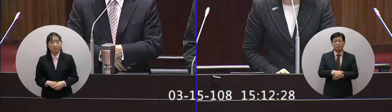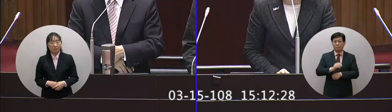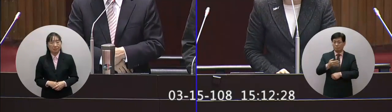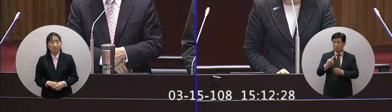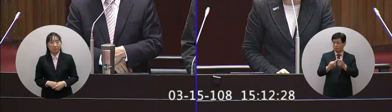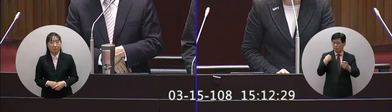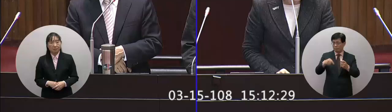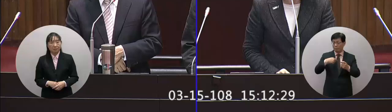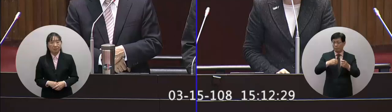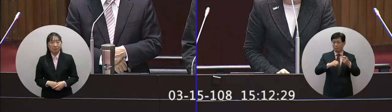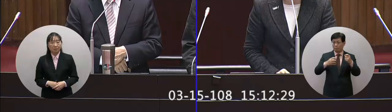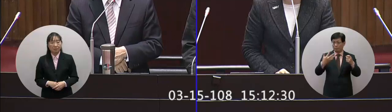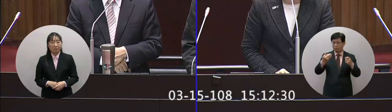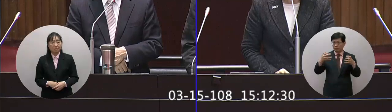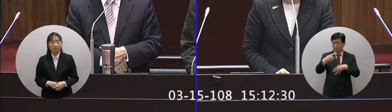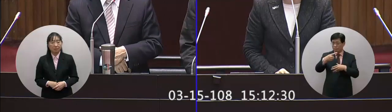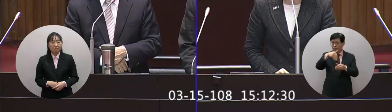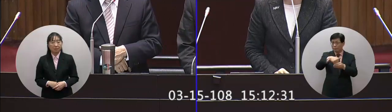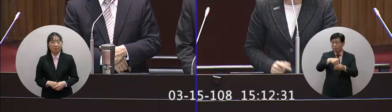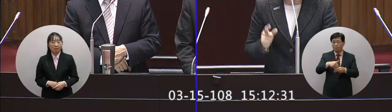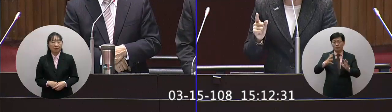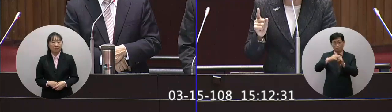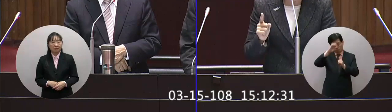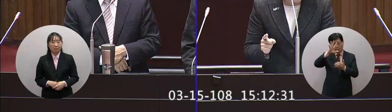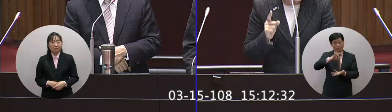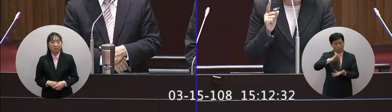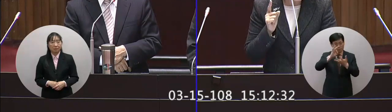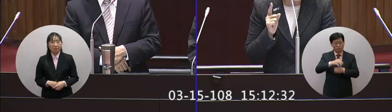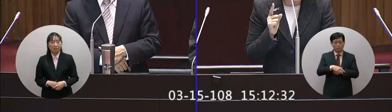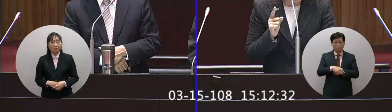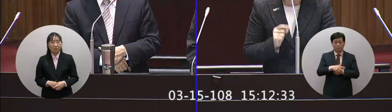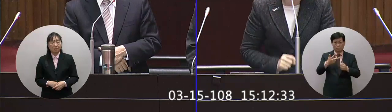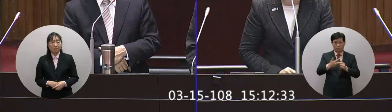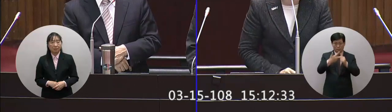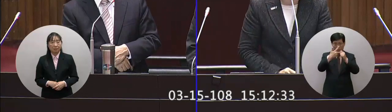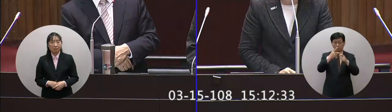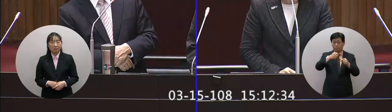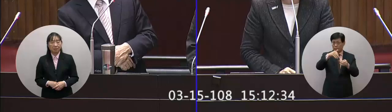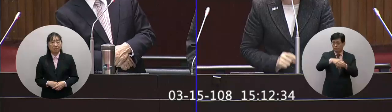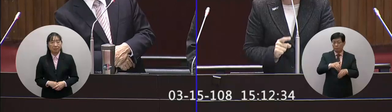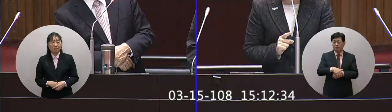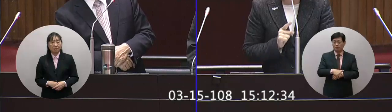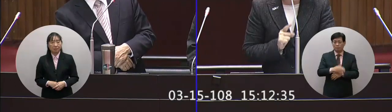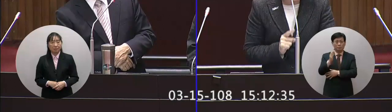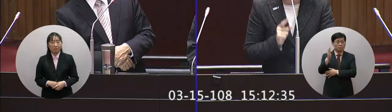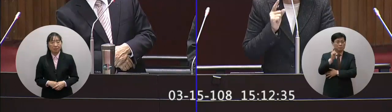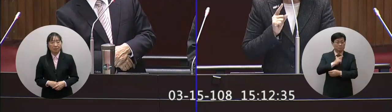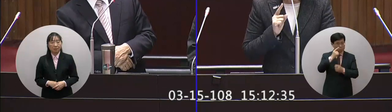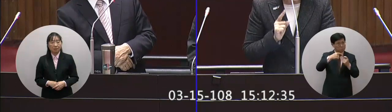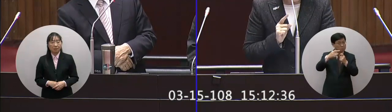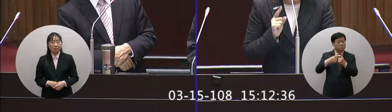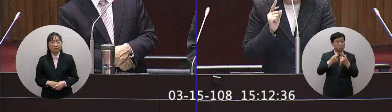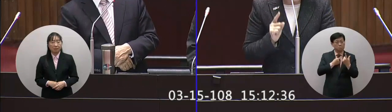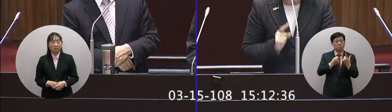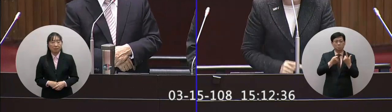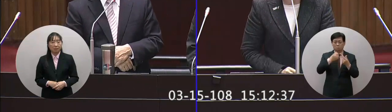可是在去年的九合一這個大選的時候我們國民黨有提出了第七號的這個公投在政府在每年要